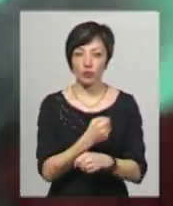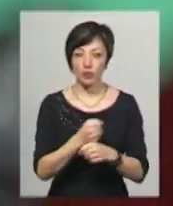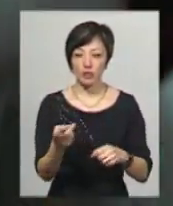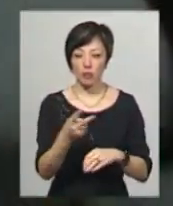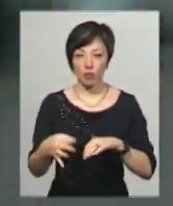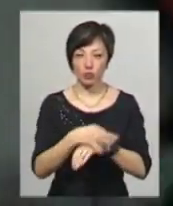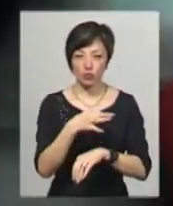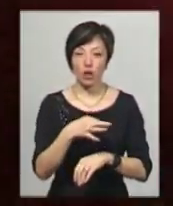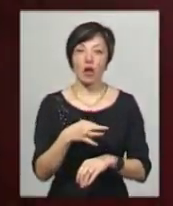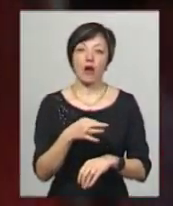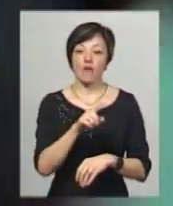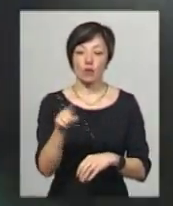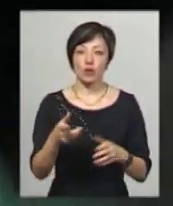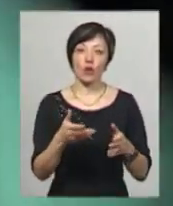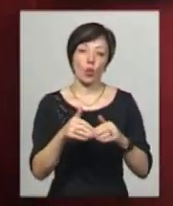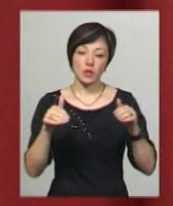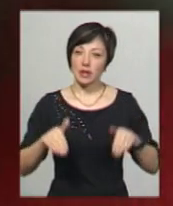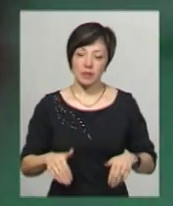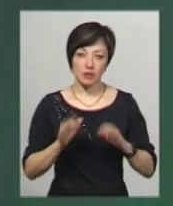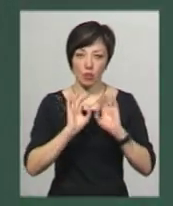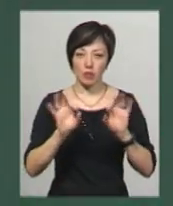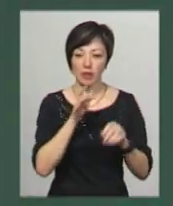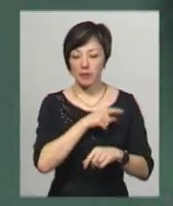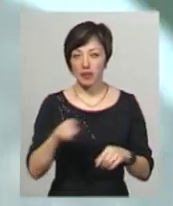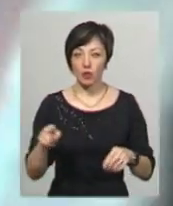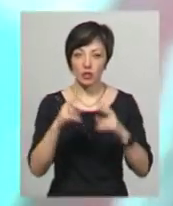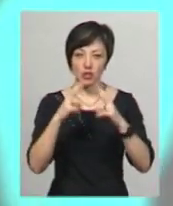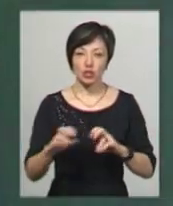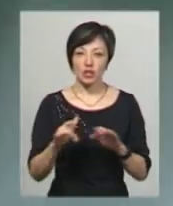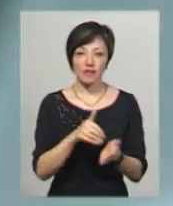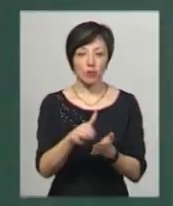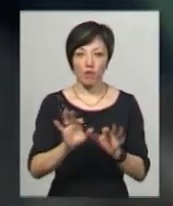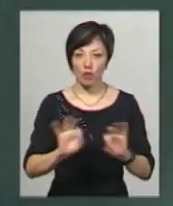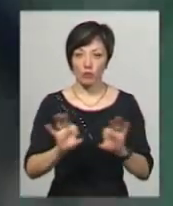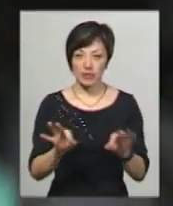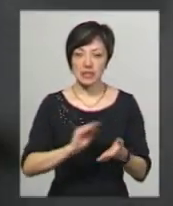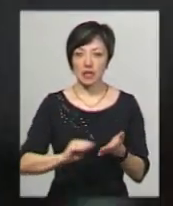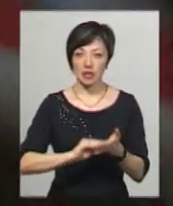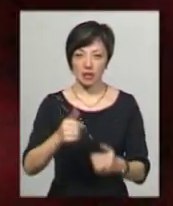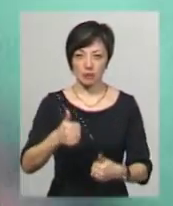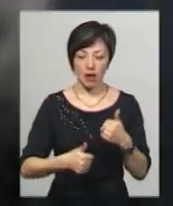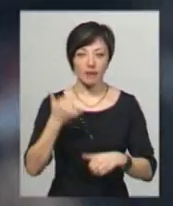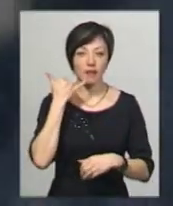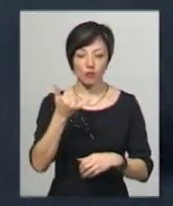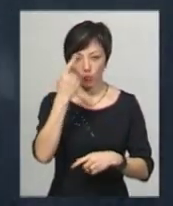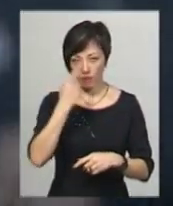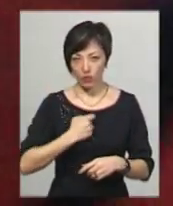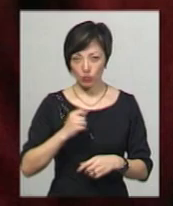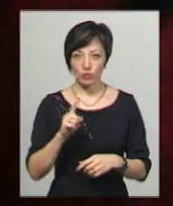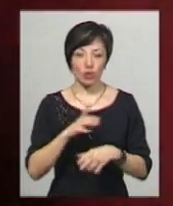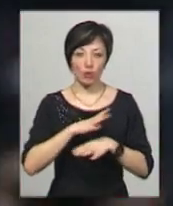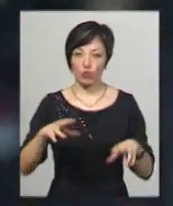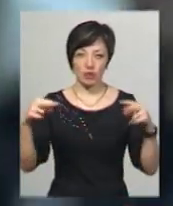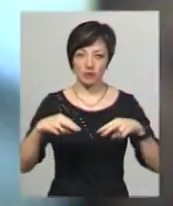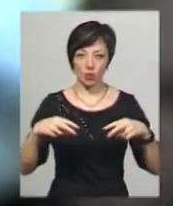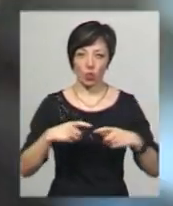подружжя осідлавичів. Вони отрималися від коментарів на період слідчих дій. Відмовилась коментувати й секретар змагань. Телефоном вона повідомила, що не була